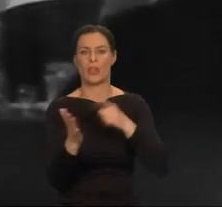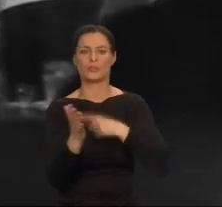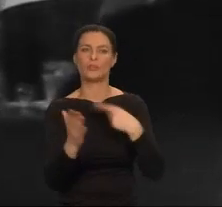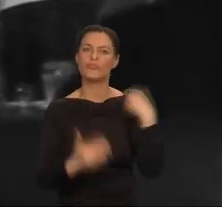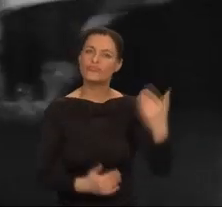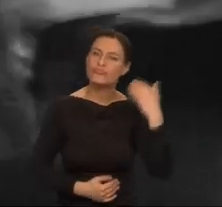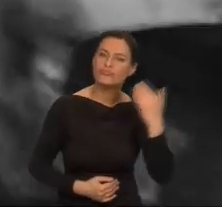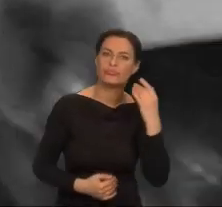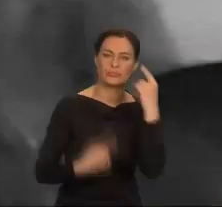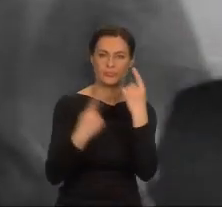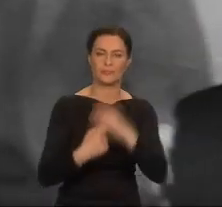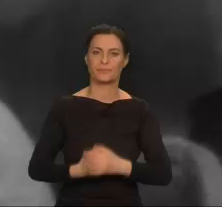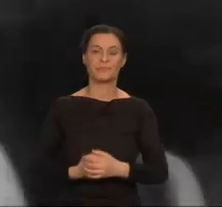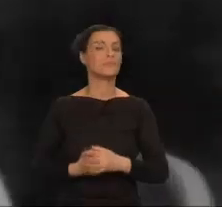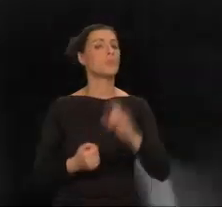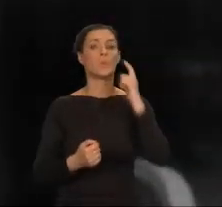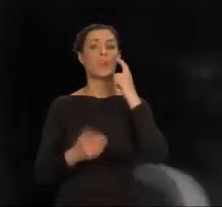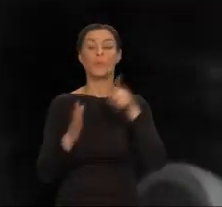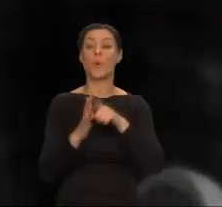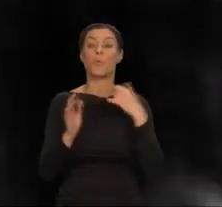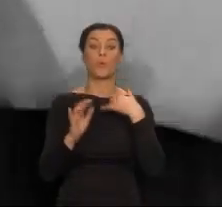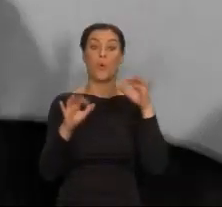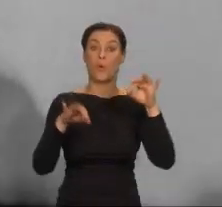Te spotkania były pełne życia.